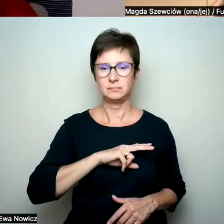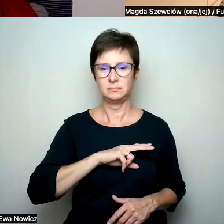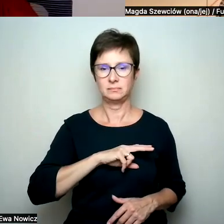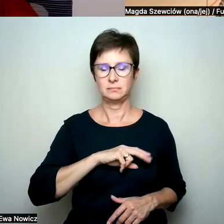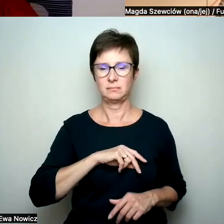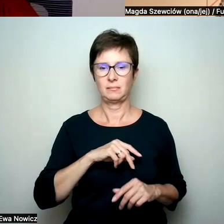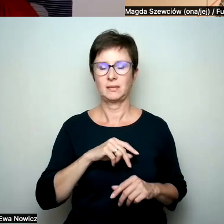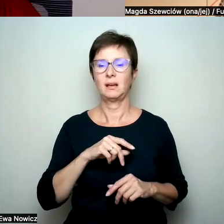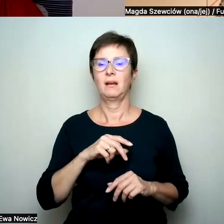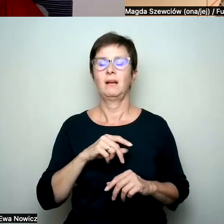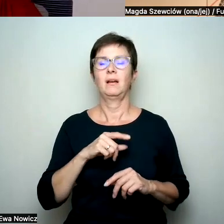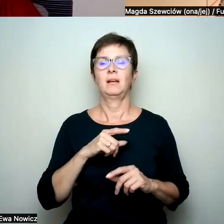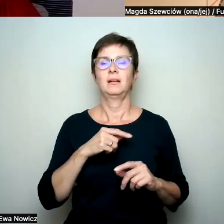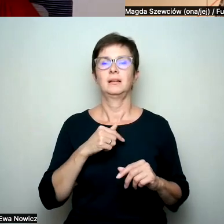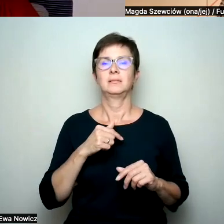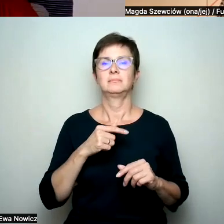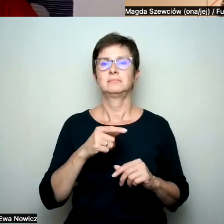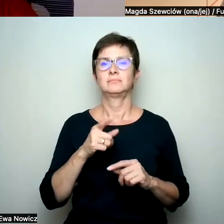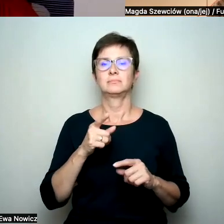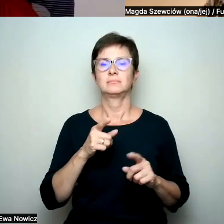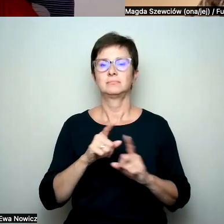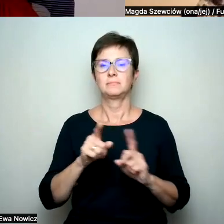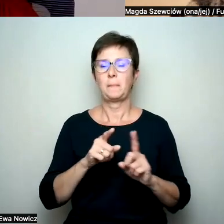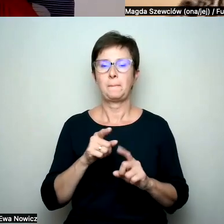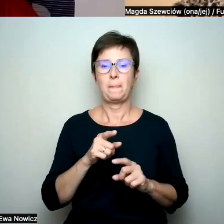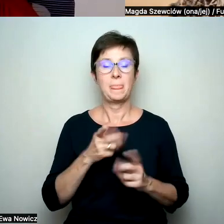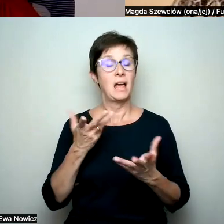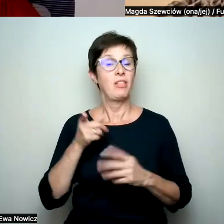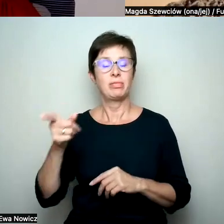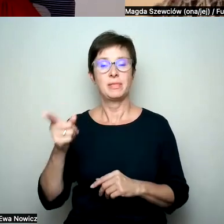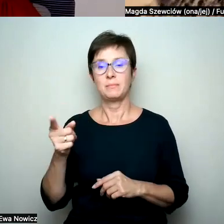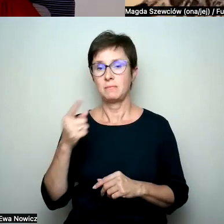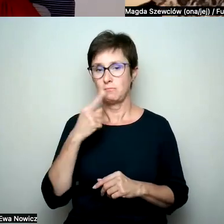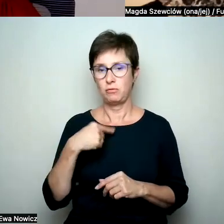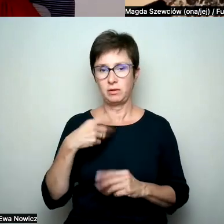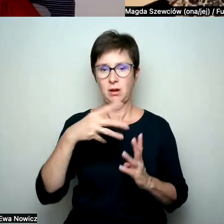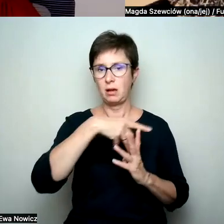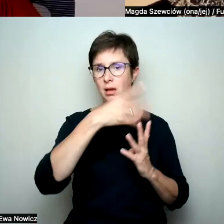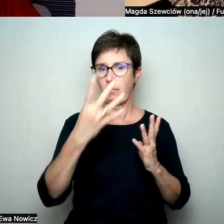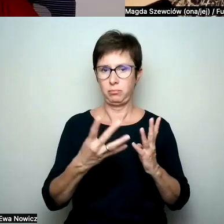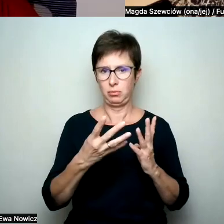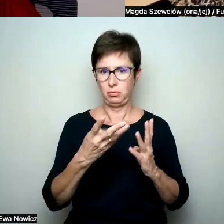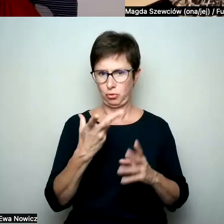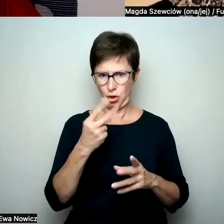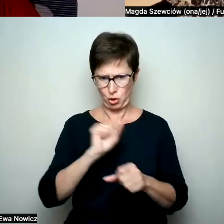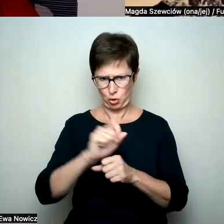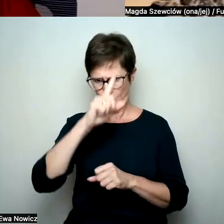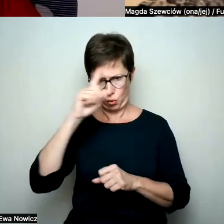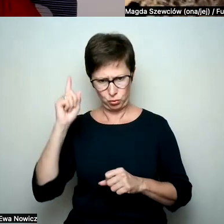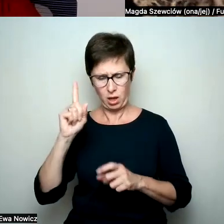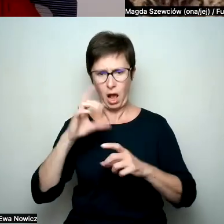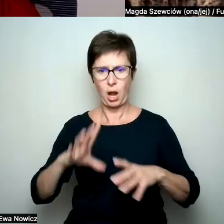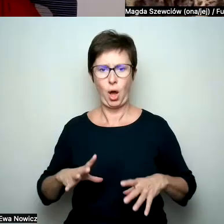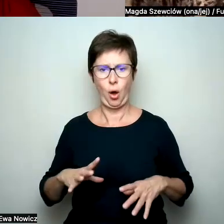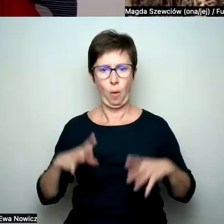rozdaje kartę. To znaczy, ty mówisz, LGBT to nie są ludzie, ale oburza cię to,